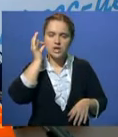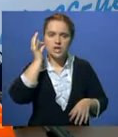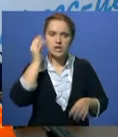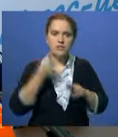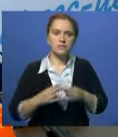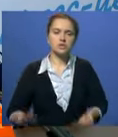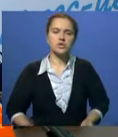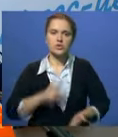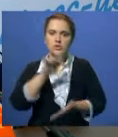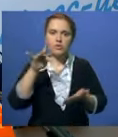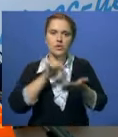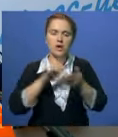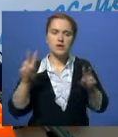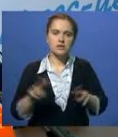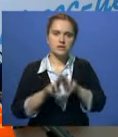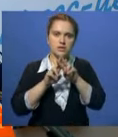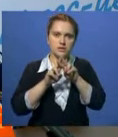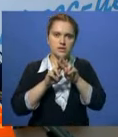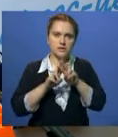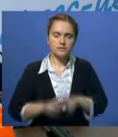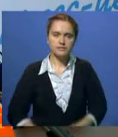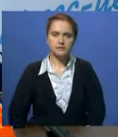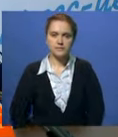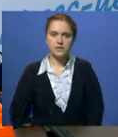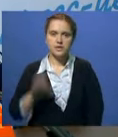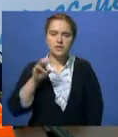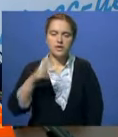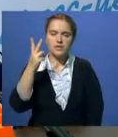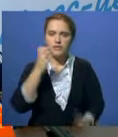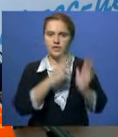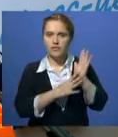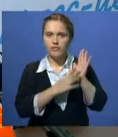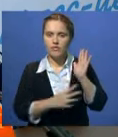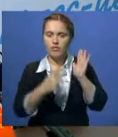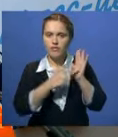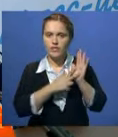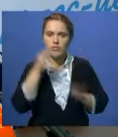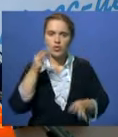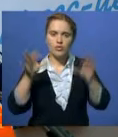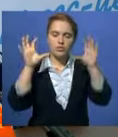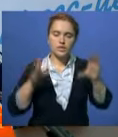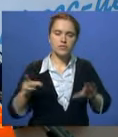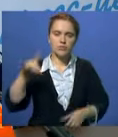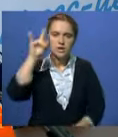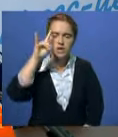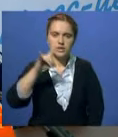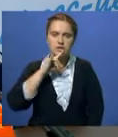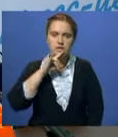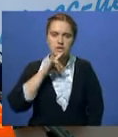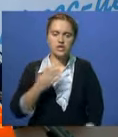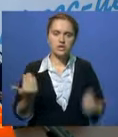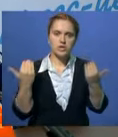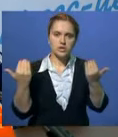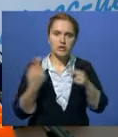жителя города Астаны по ст. 298 Уголовного Кодекса Республики Казахстан. В